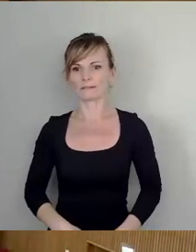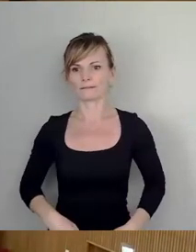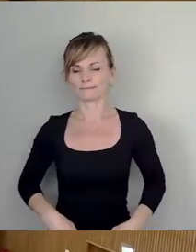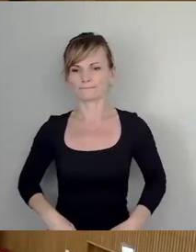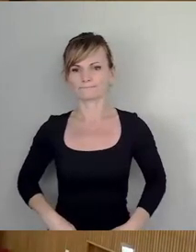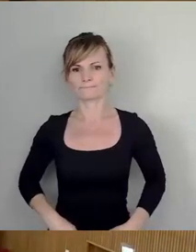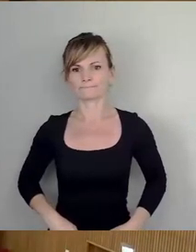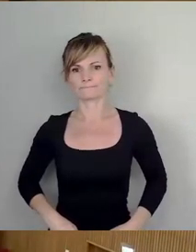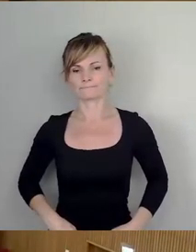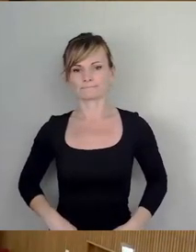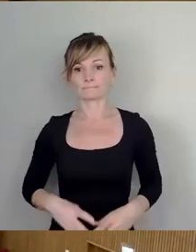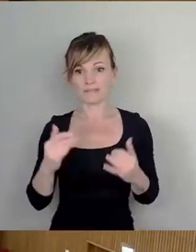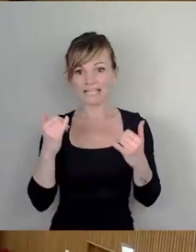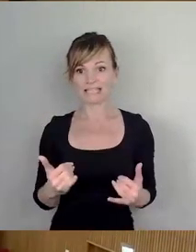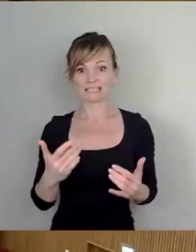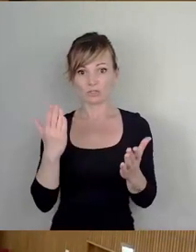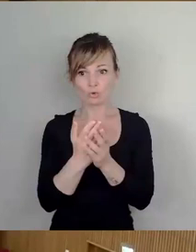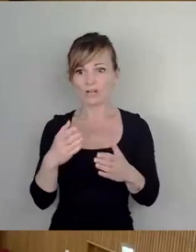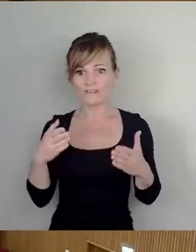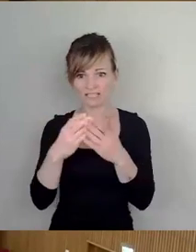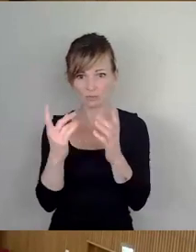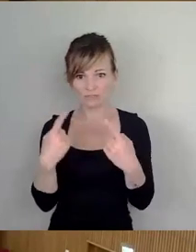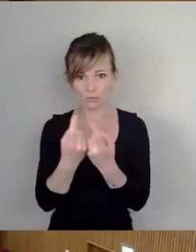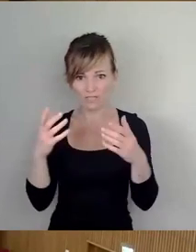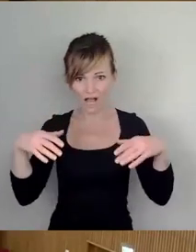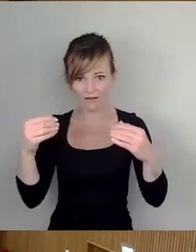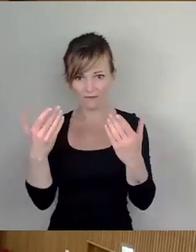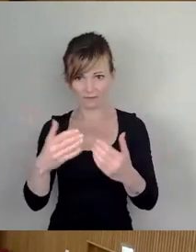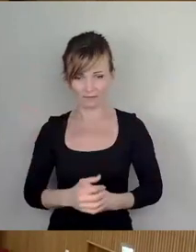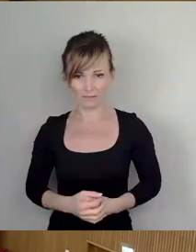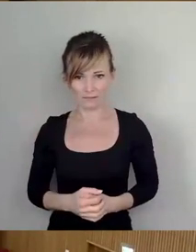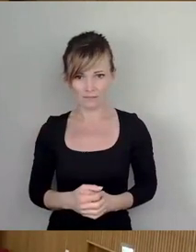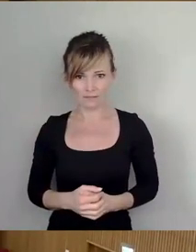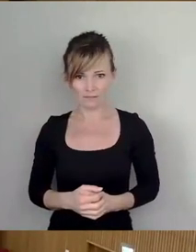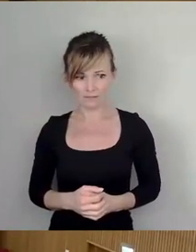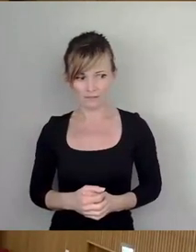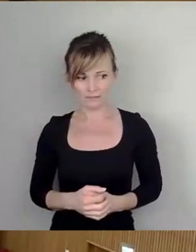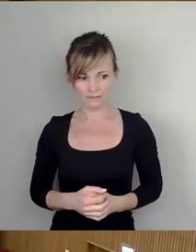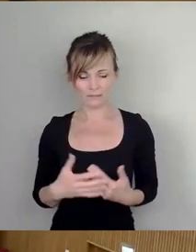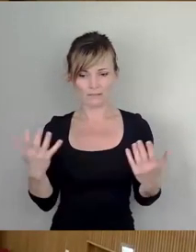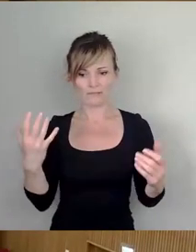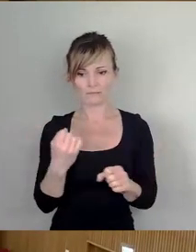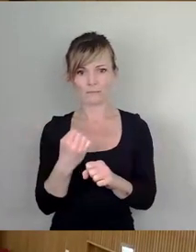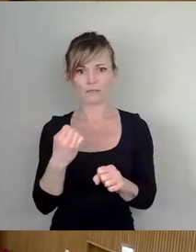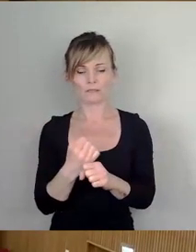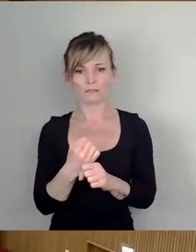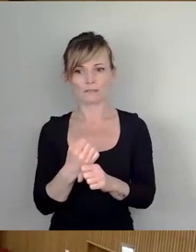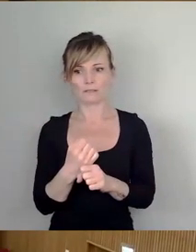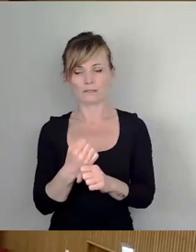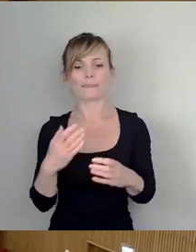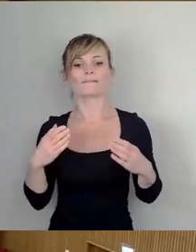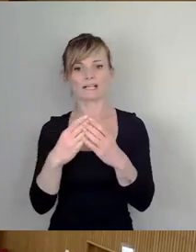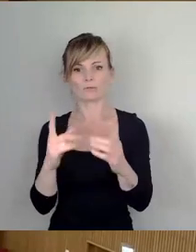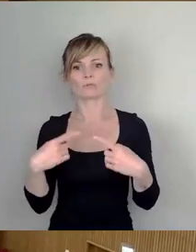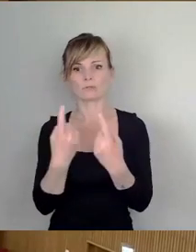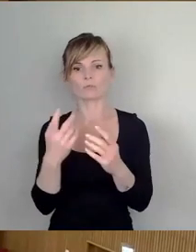Jetzt sind wir natürlich schon in der Fraktionsrunde. Wir machen es mal so, ich schließe mal die Fraktionsrunde erst mal ab, dann